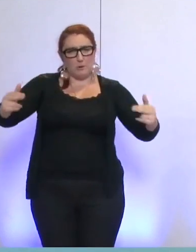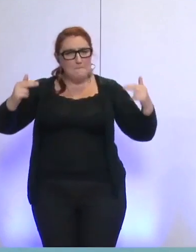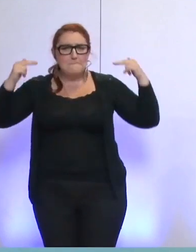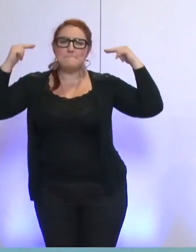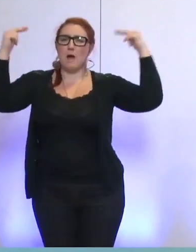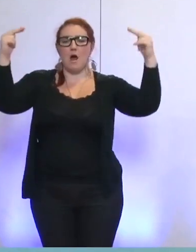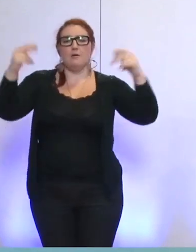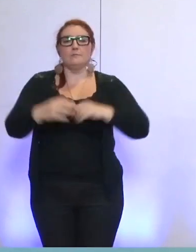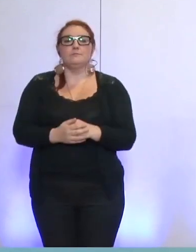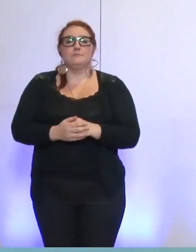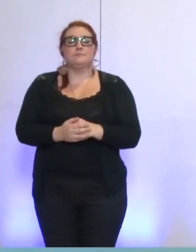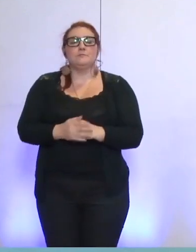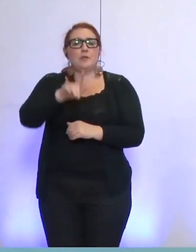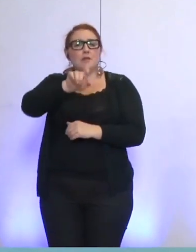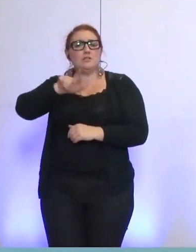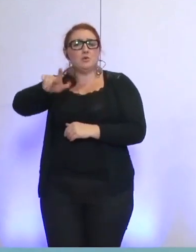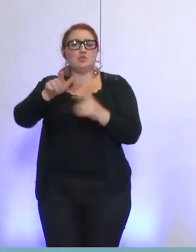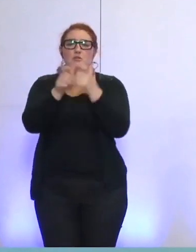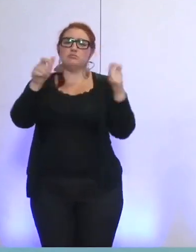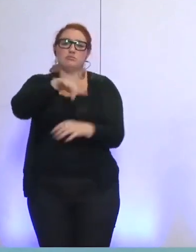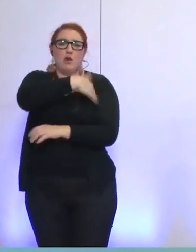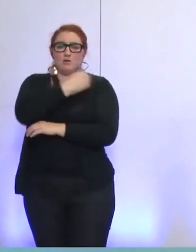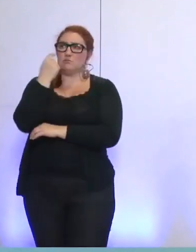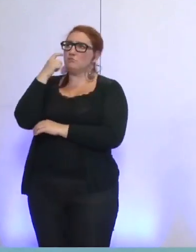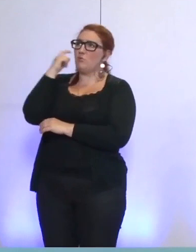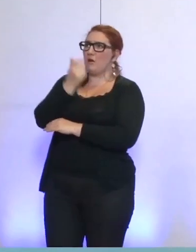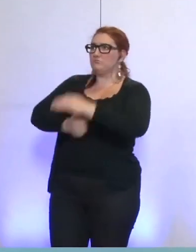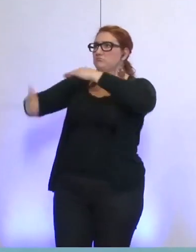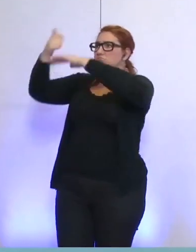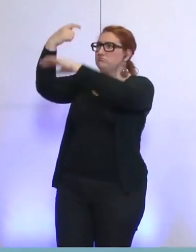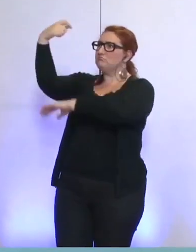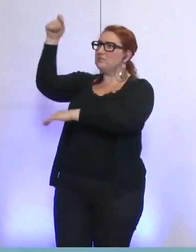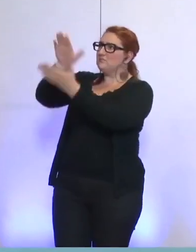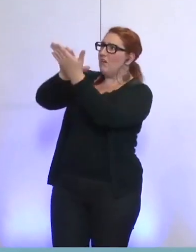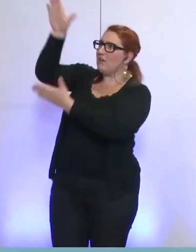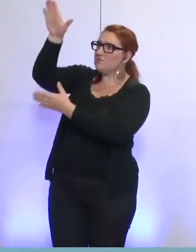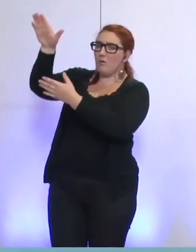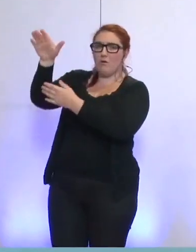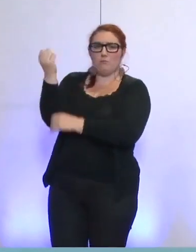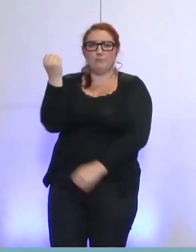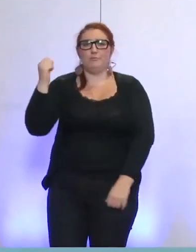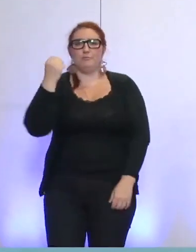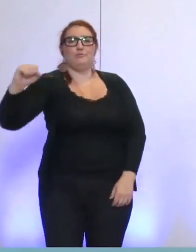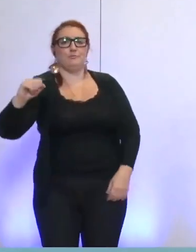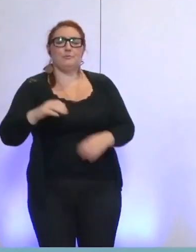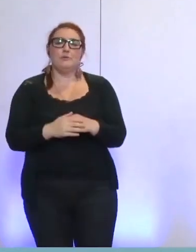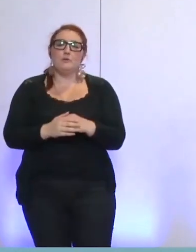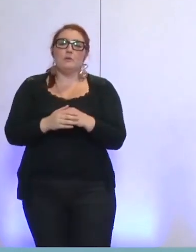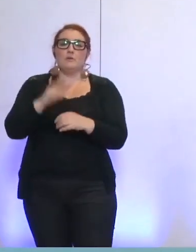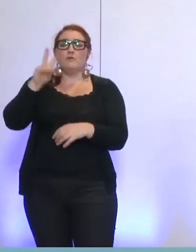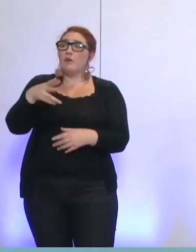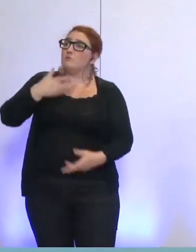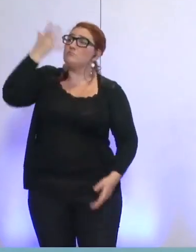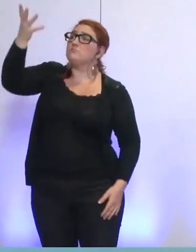Les agents de GEG font les constats d'un président qui ne tient pas ses engagements, d'une majorité politique en place qui excelle dans les effets d